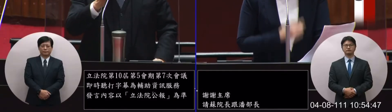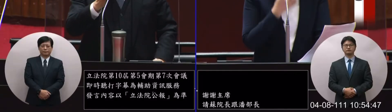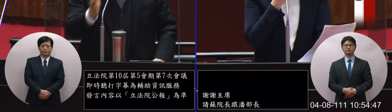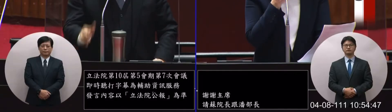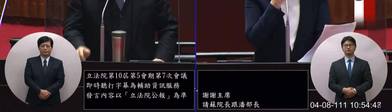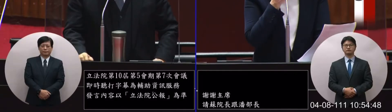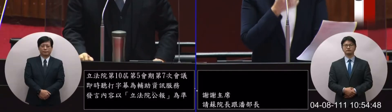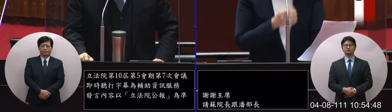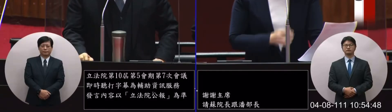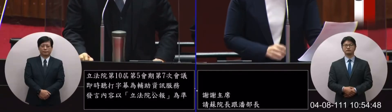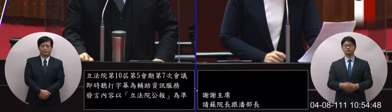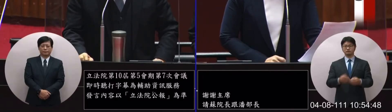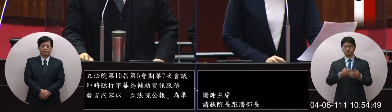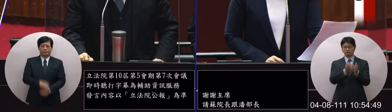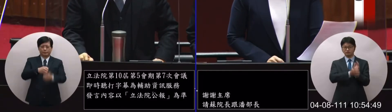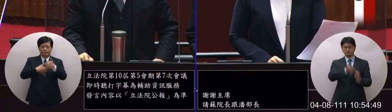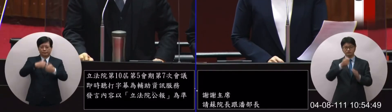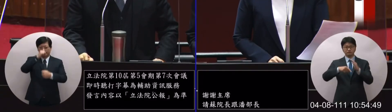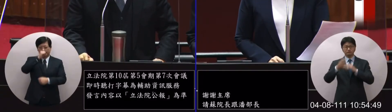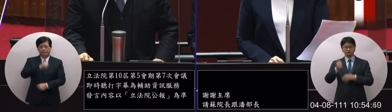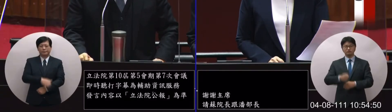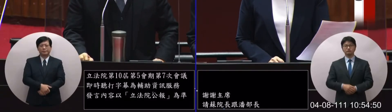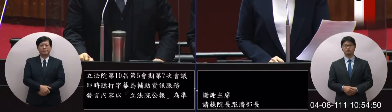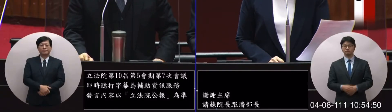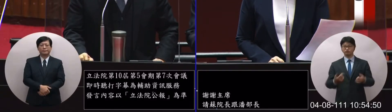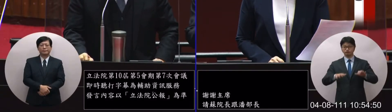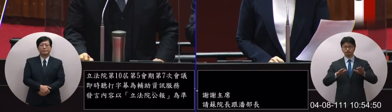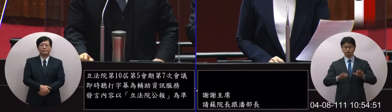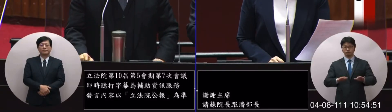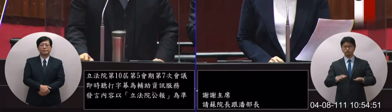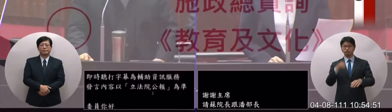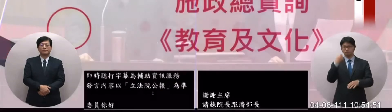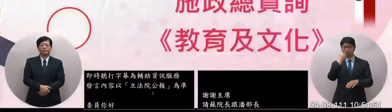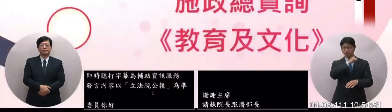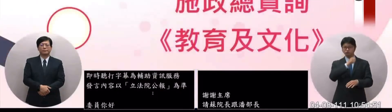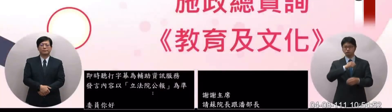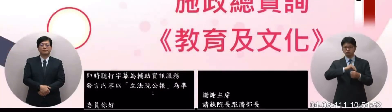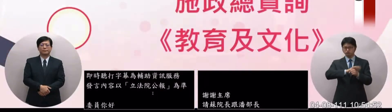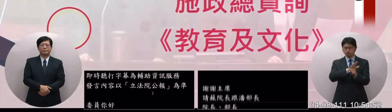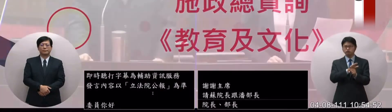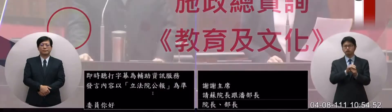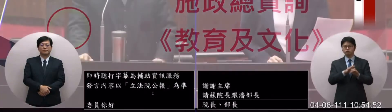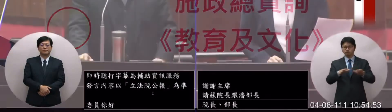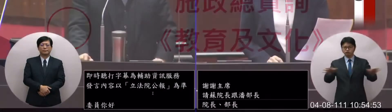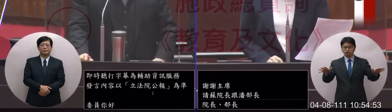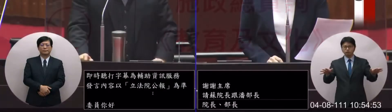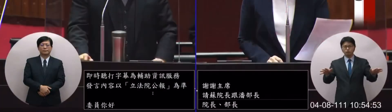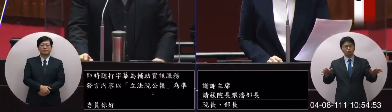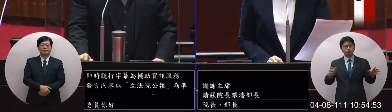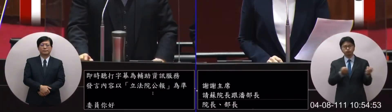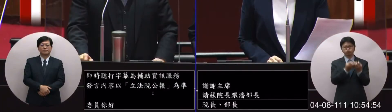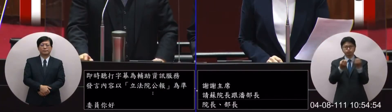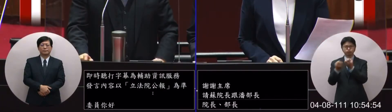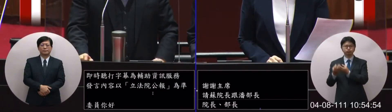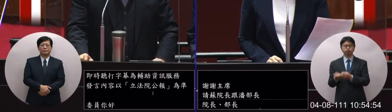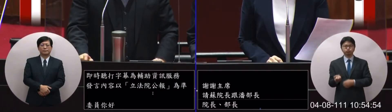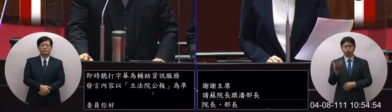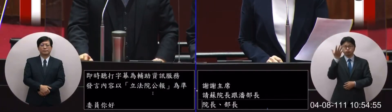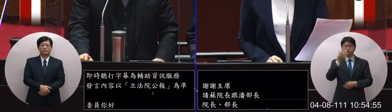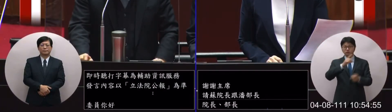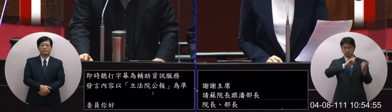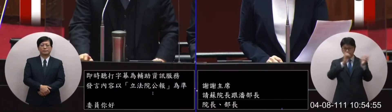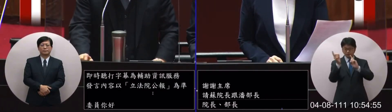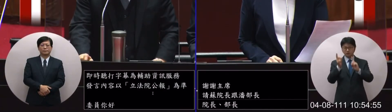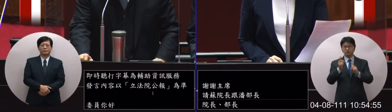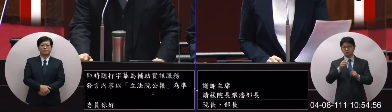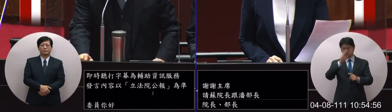院長 部長委員 您好現在台灣的疫情又到一大爆發了當日本